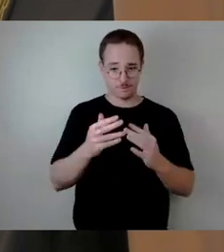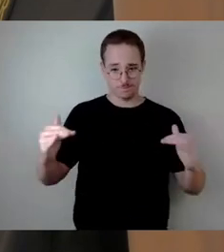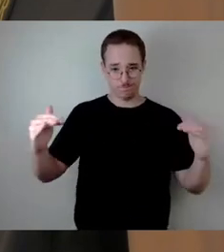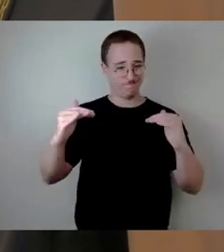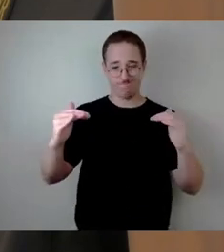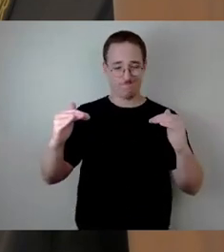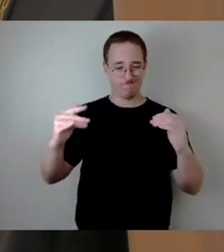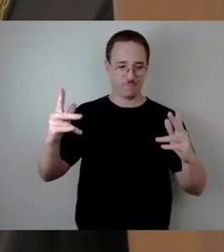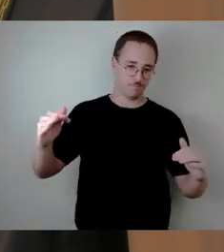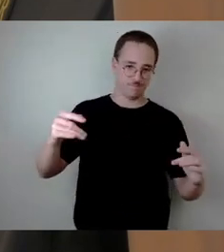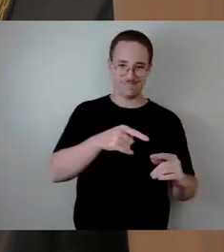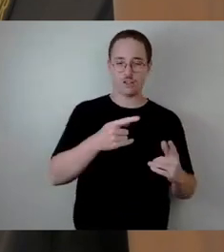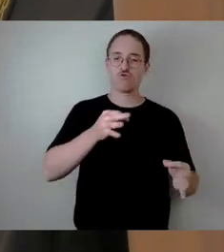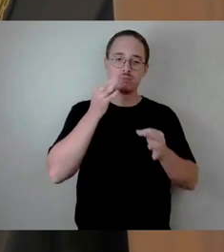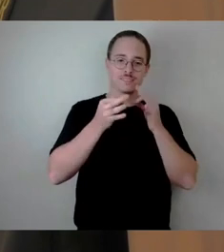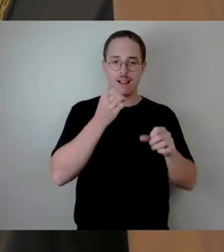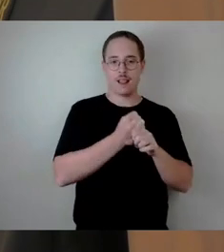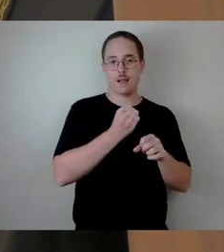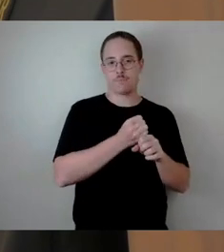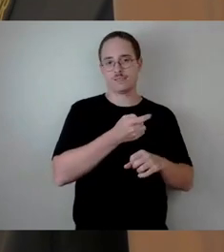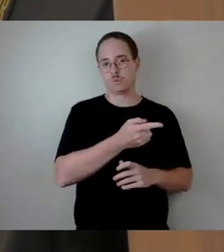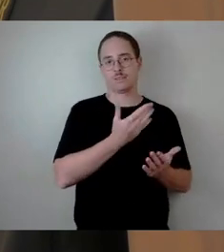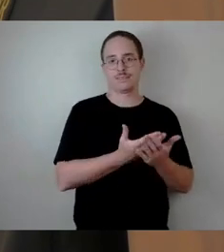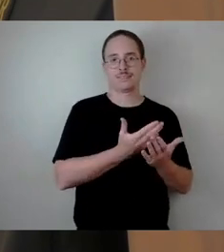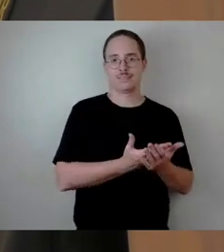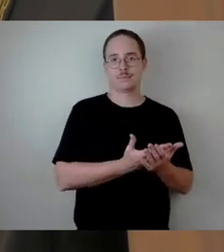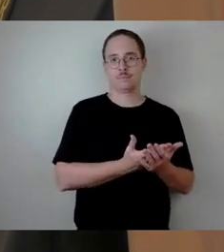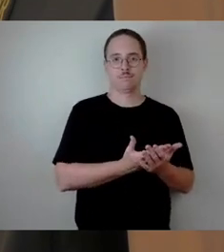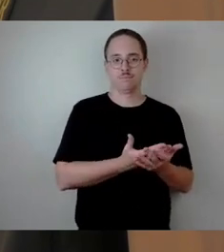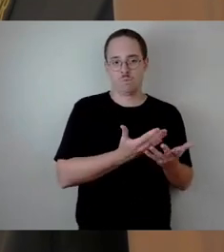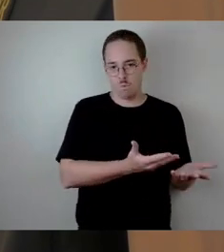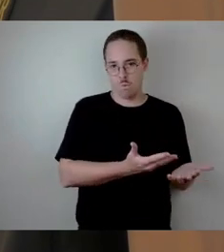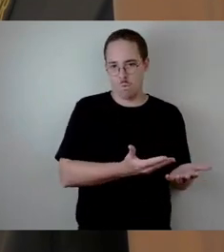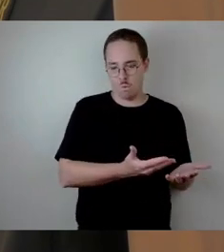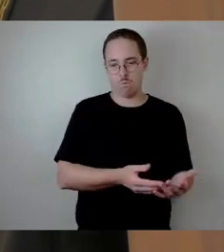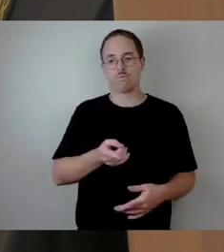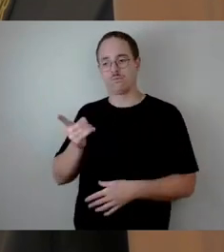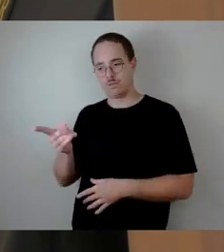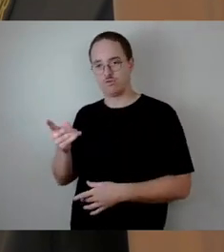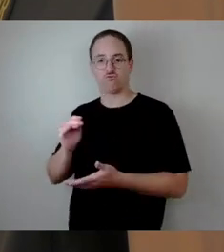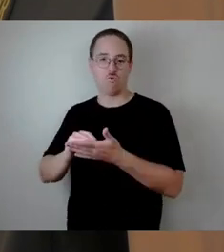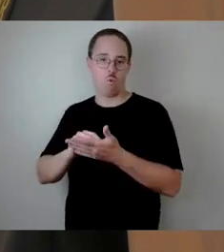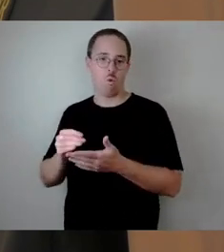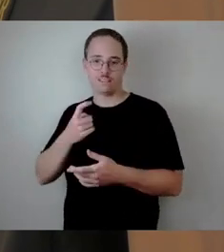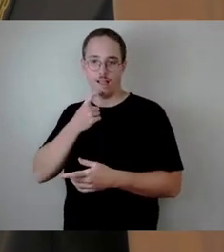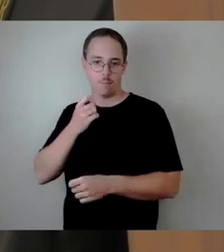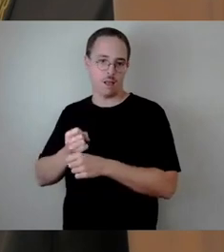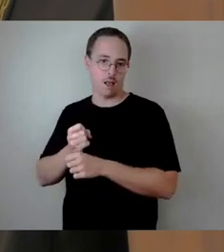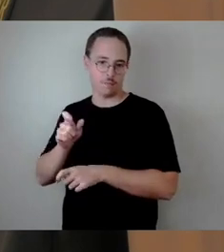Tätigkeitsmerkmal auf Rast. Für Schulsachbearbeiter hingegen gelten die allgemeinen Tätigkeitsmerkmale.